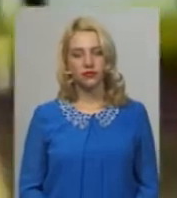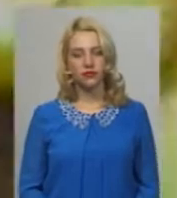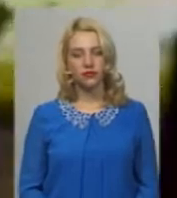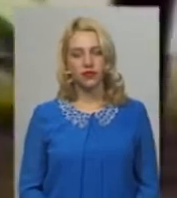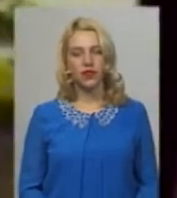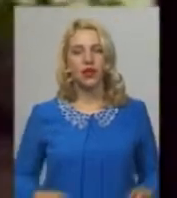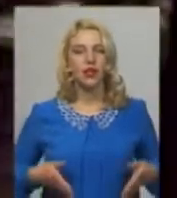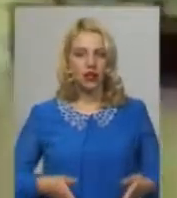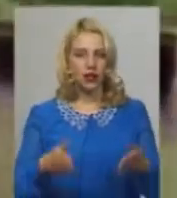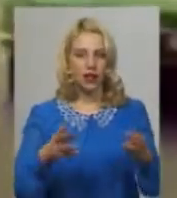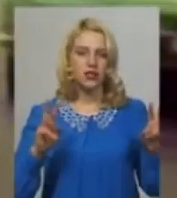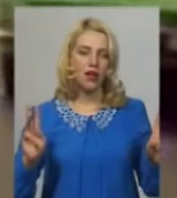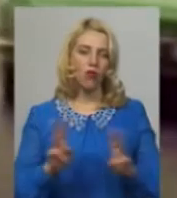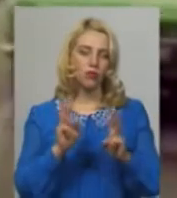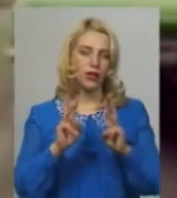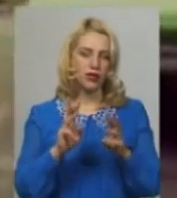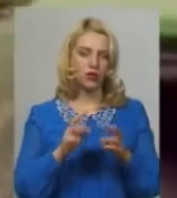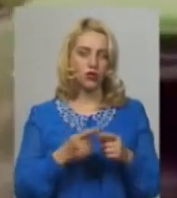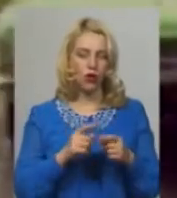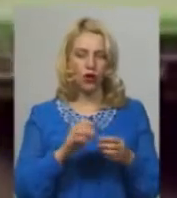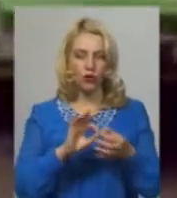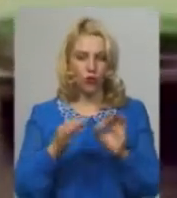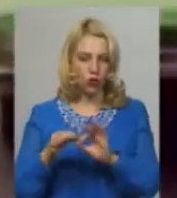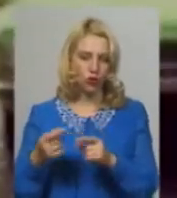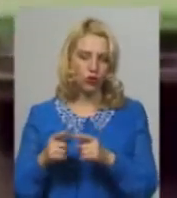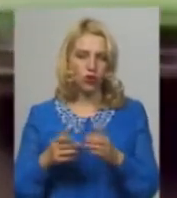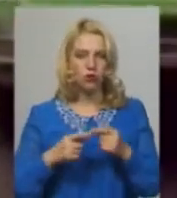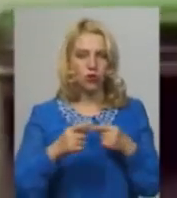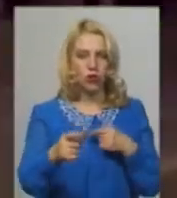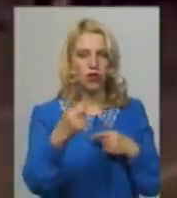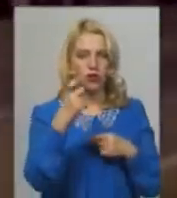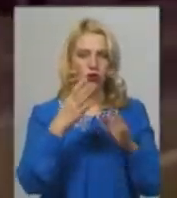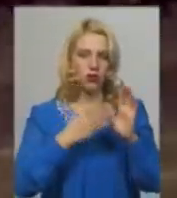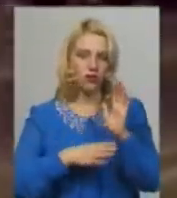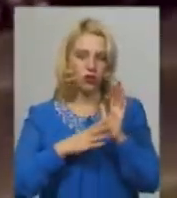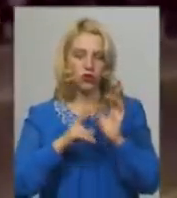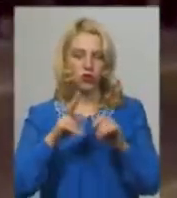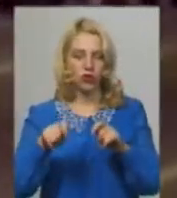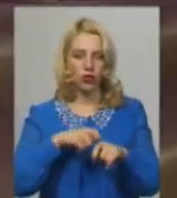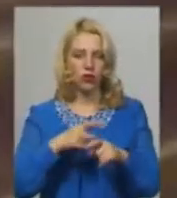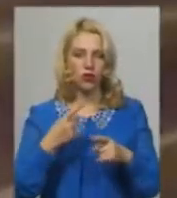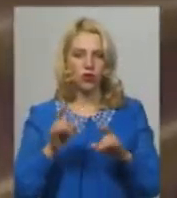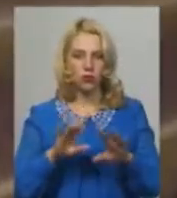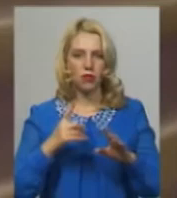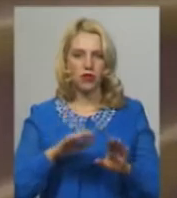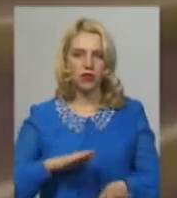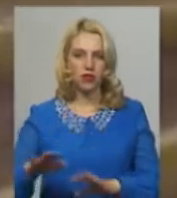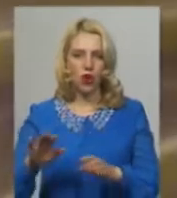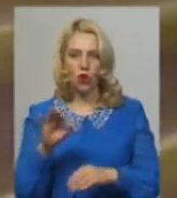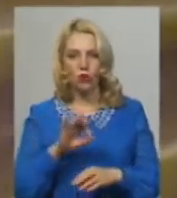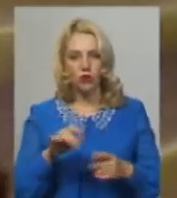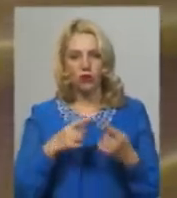Траса Олімпійського вогню Хмельницької області простянулася більше, ніж на 190 км. Розповідає перший заступник голови обласного відділення